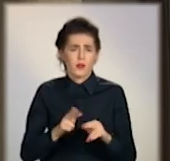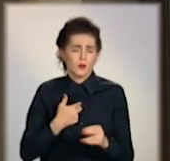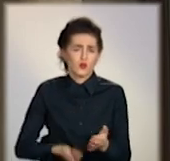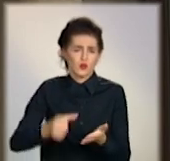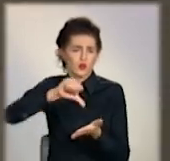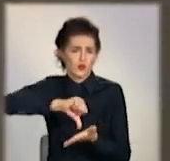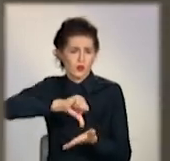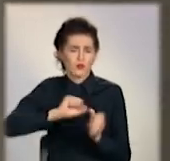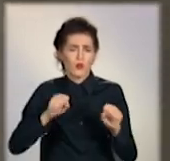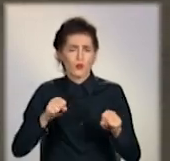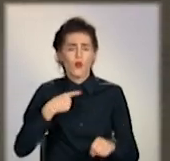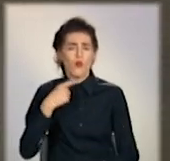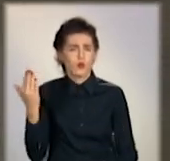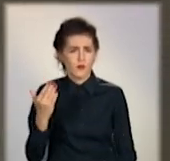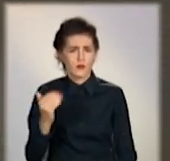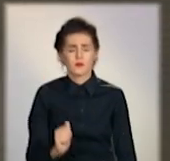він змог проголосувати.